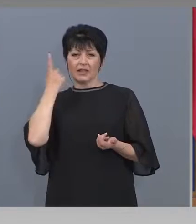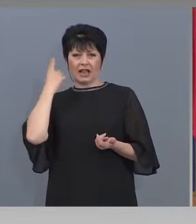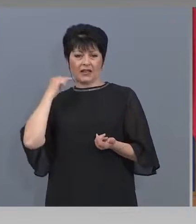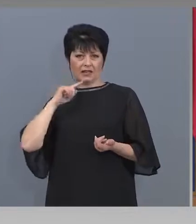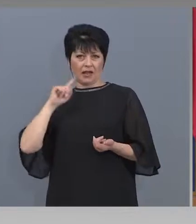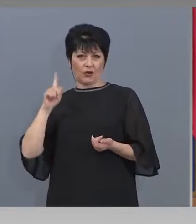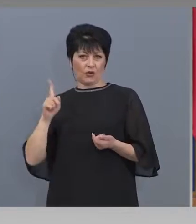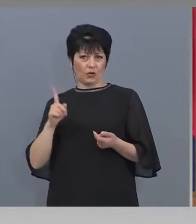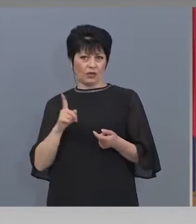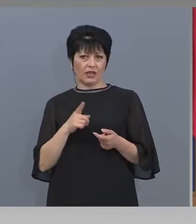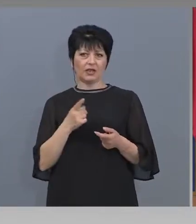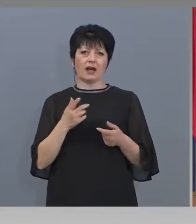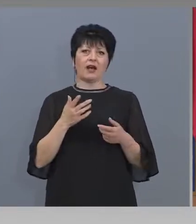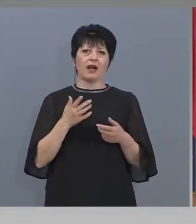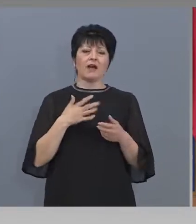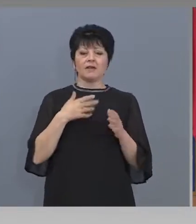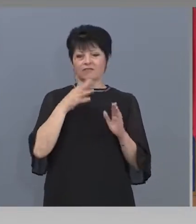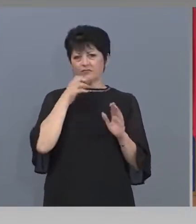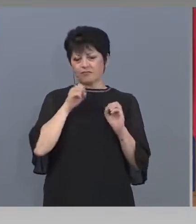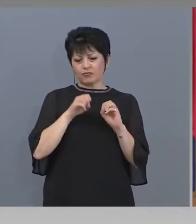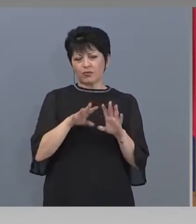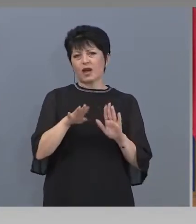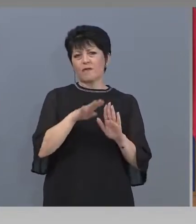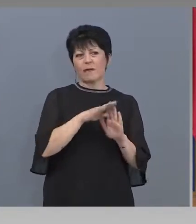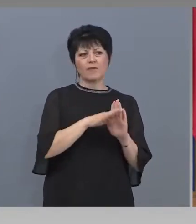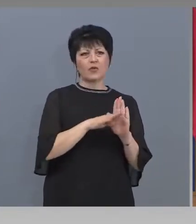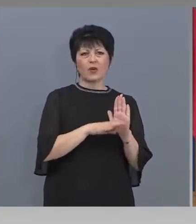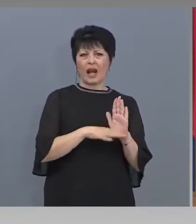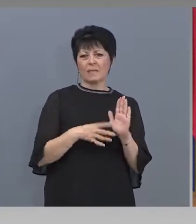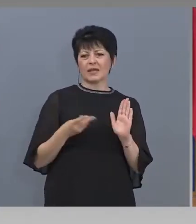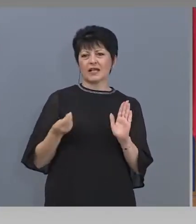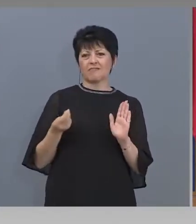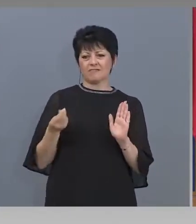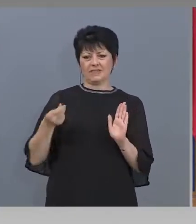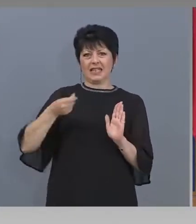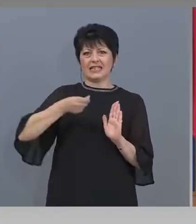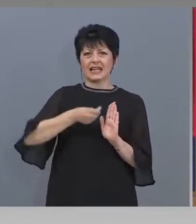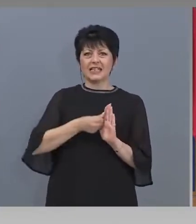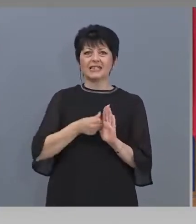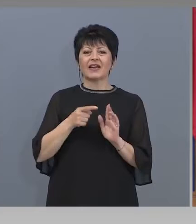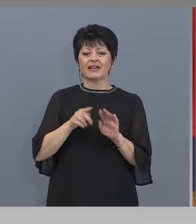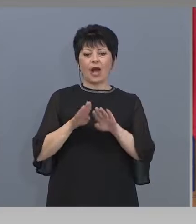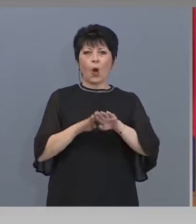Пускаме програми с увеличени средства и така, и остават неизразходвани средства.